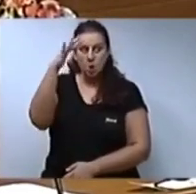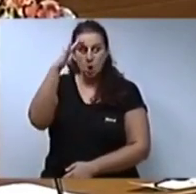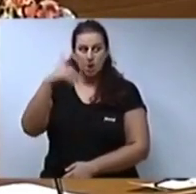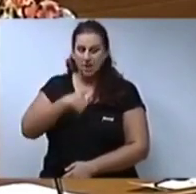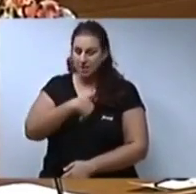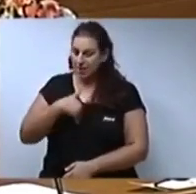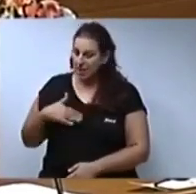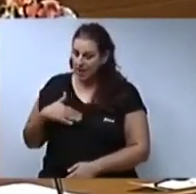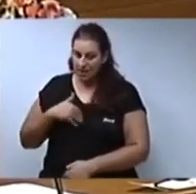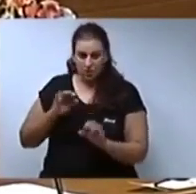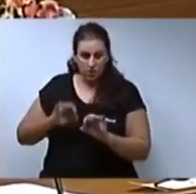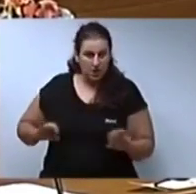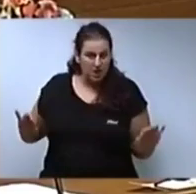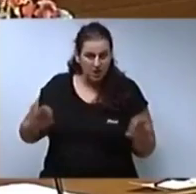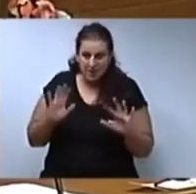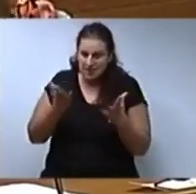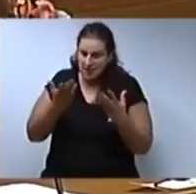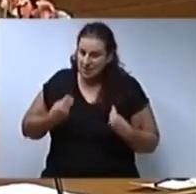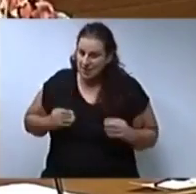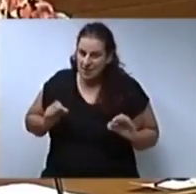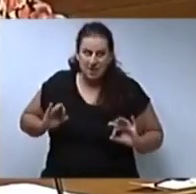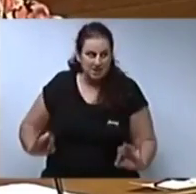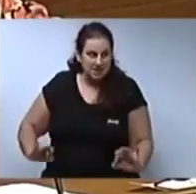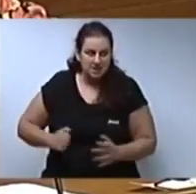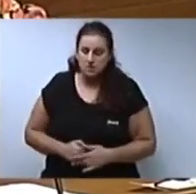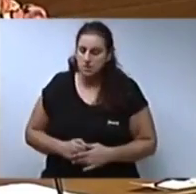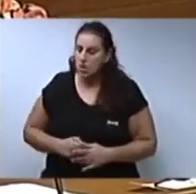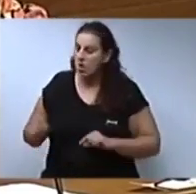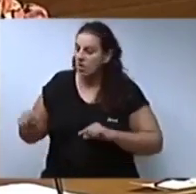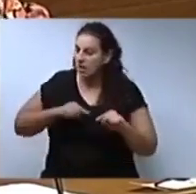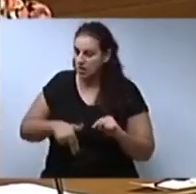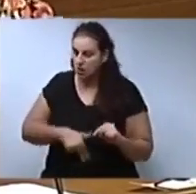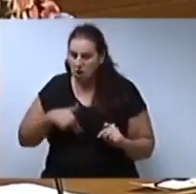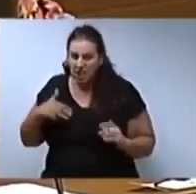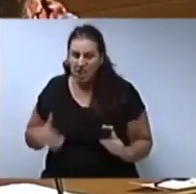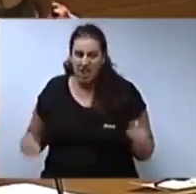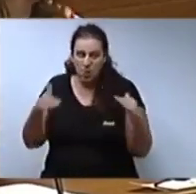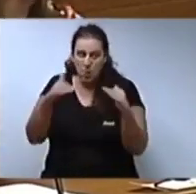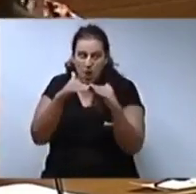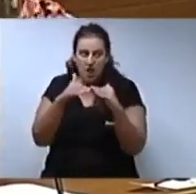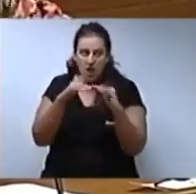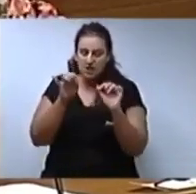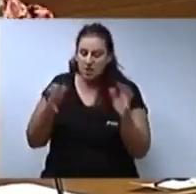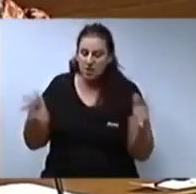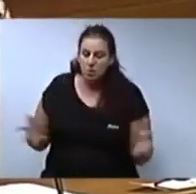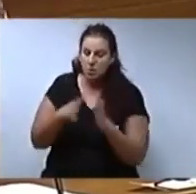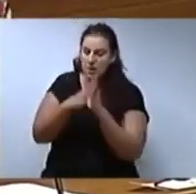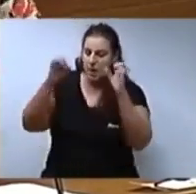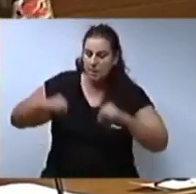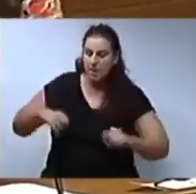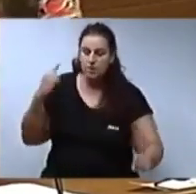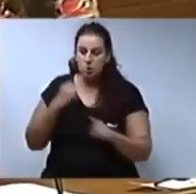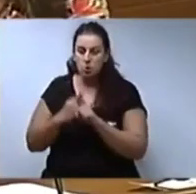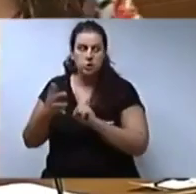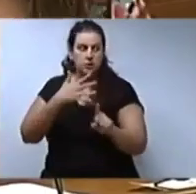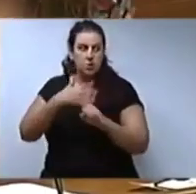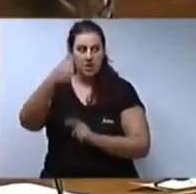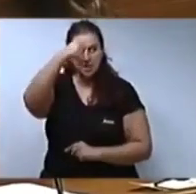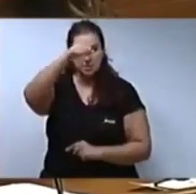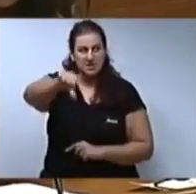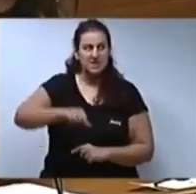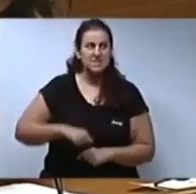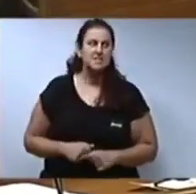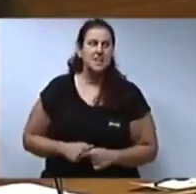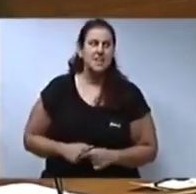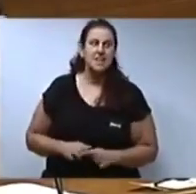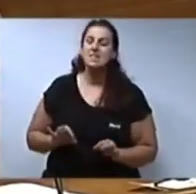gènere al darrere de salvar vides, ni tampoc darrere de la Direcció General d'Igualtat, aquella que promou el pacte contra la violència masclista, aquella